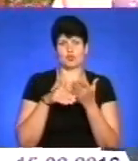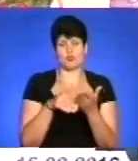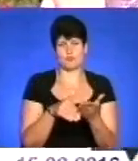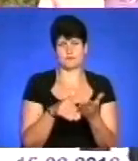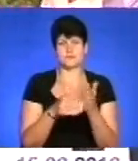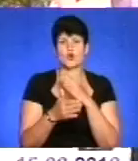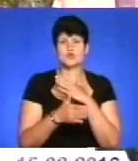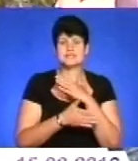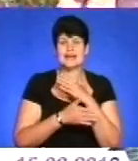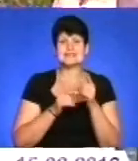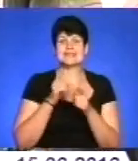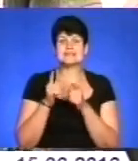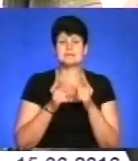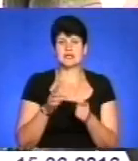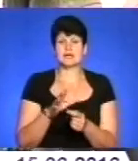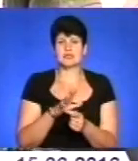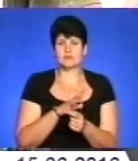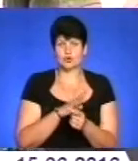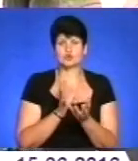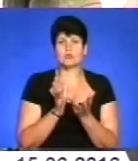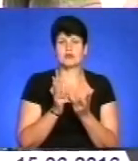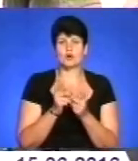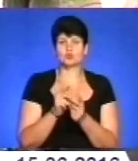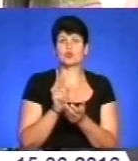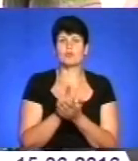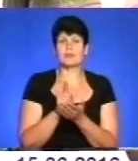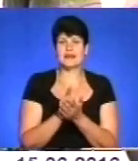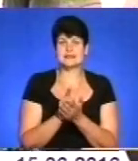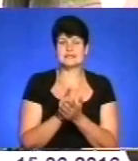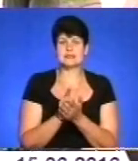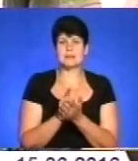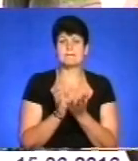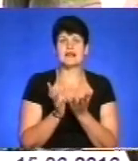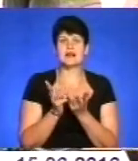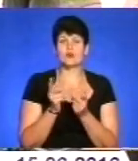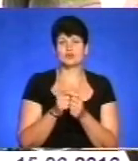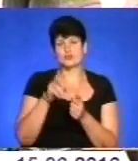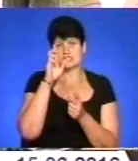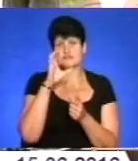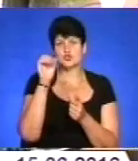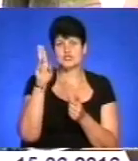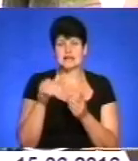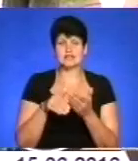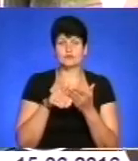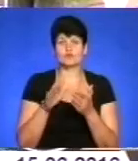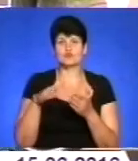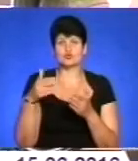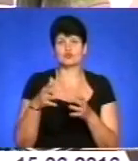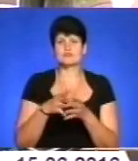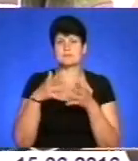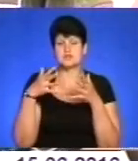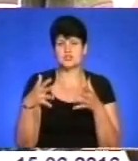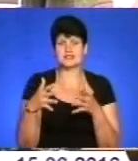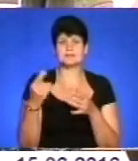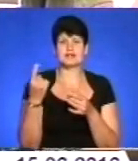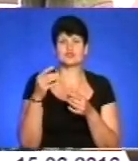Остання зміна, яка була щодо перерахунку пенсій, це і перерахунку державних соціальних допомог в сторону збільшення. Це з 1 травня